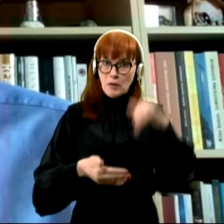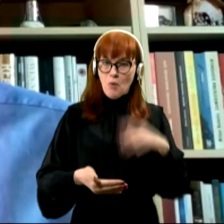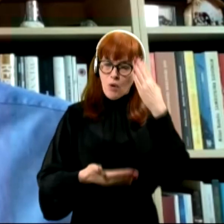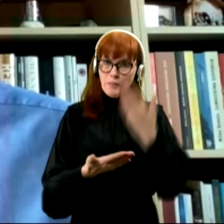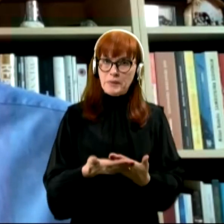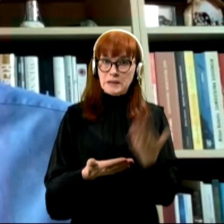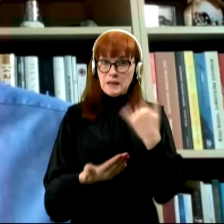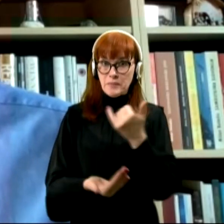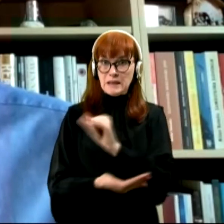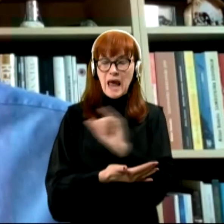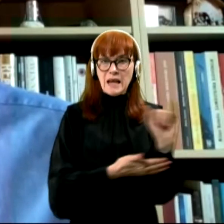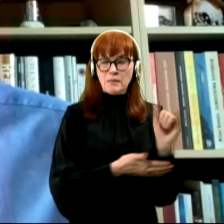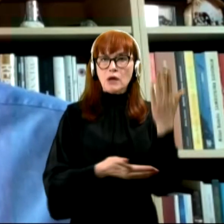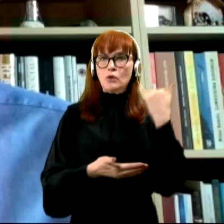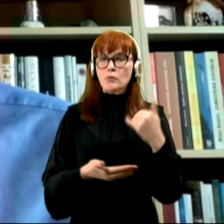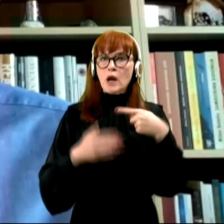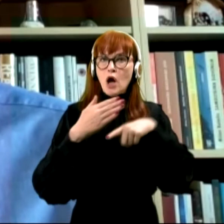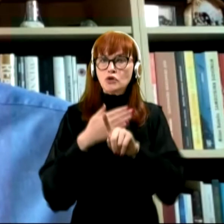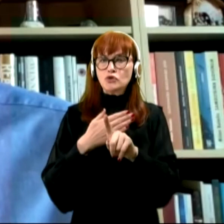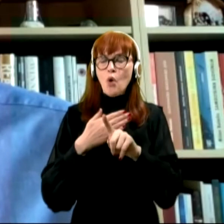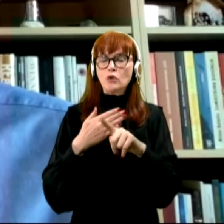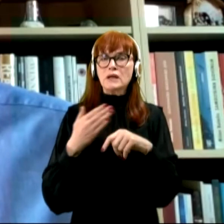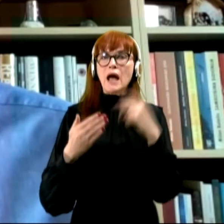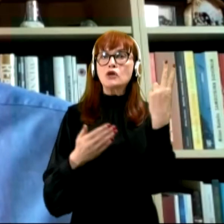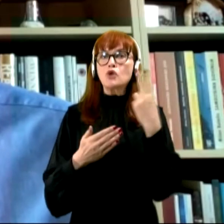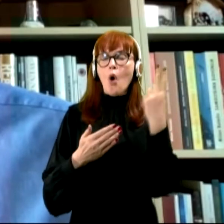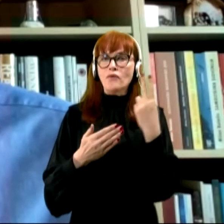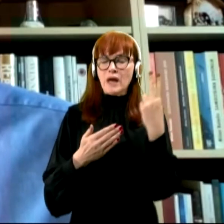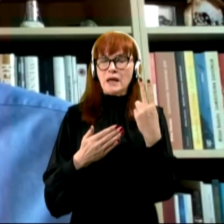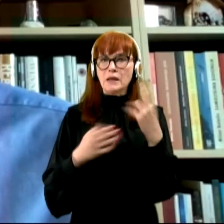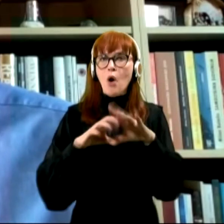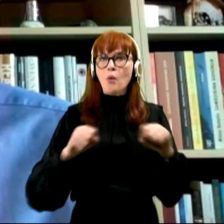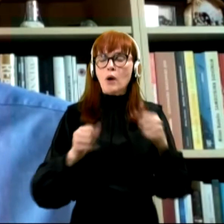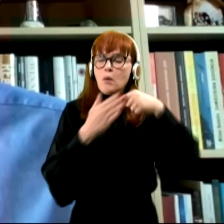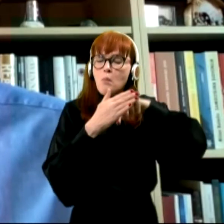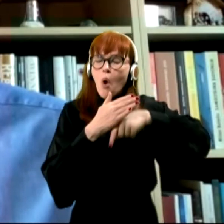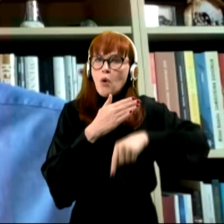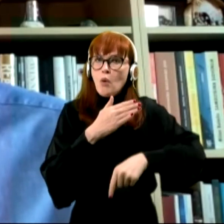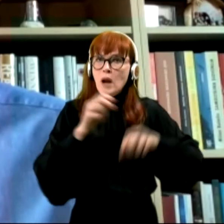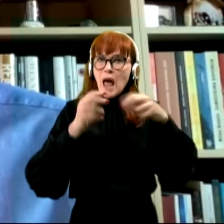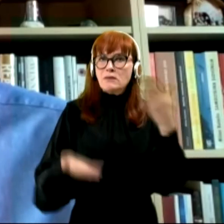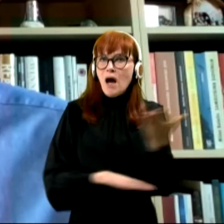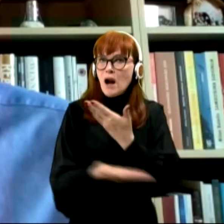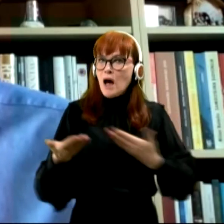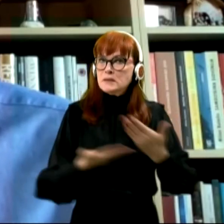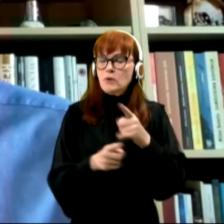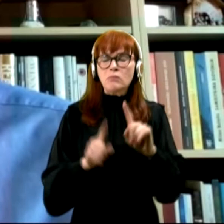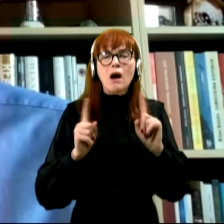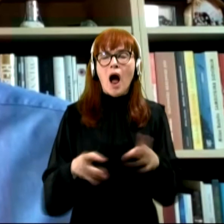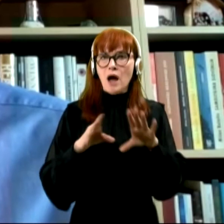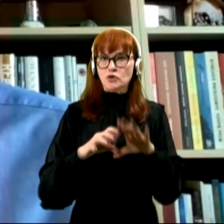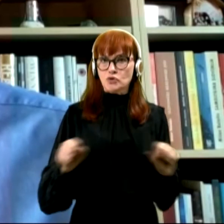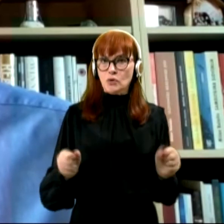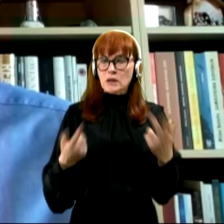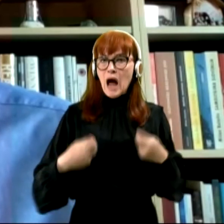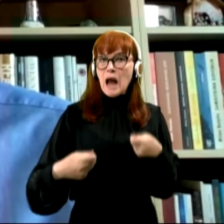je pred enim letom bila vse znotraj Nove Slovenija upravljena zelo poglobljena razprava o tem, kaj storiti, ali se